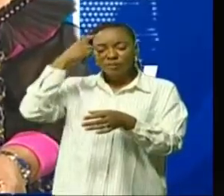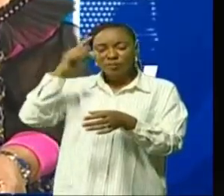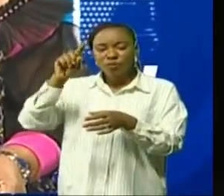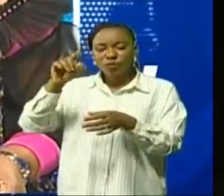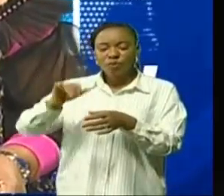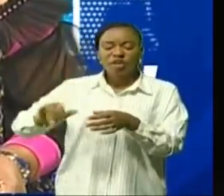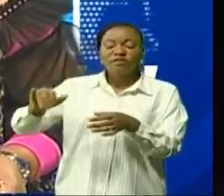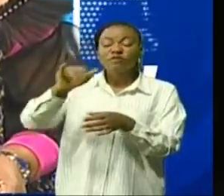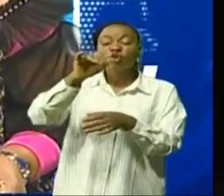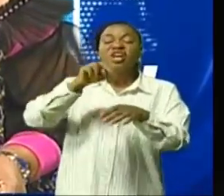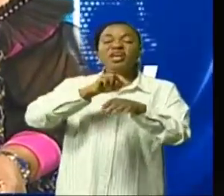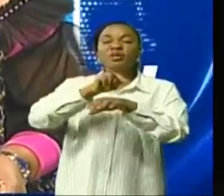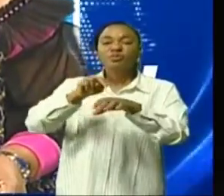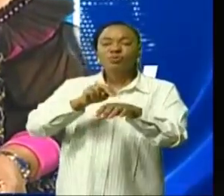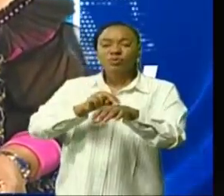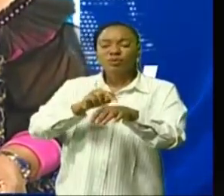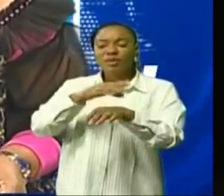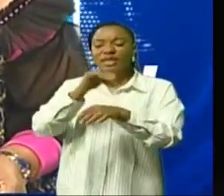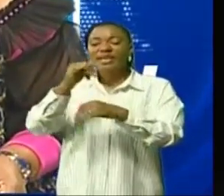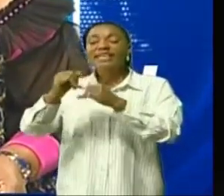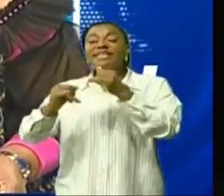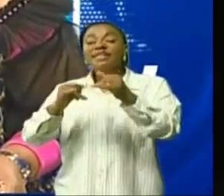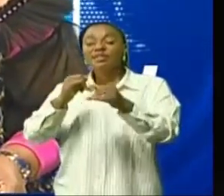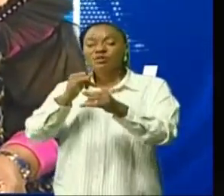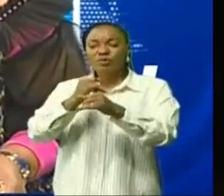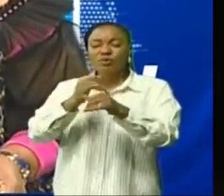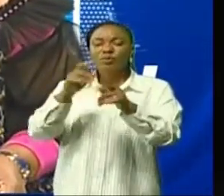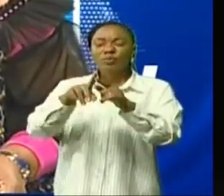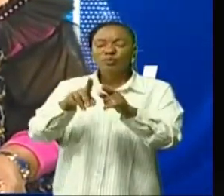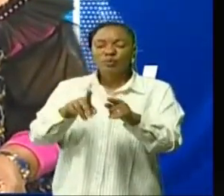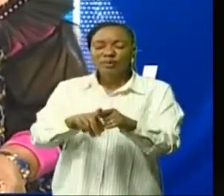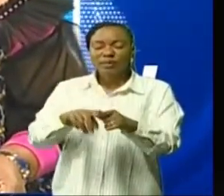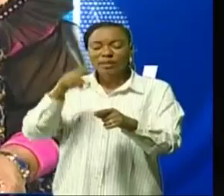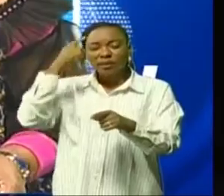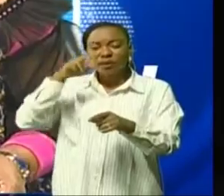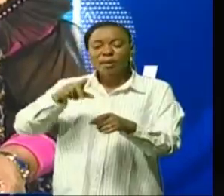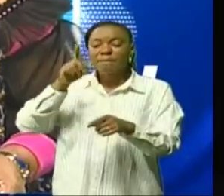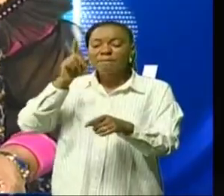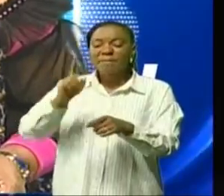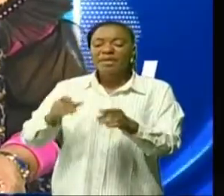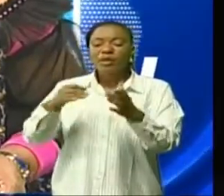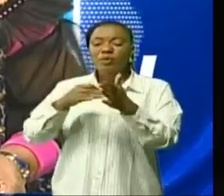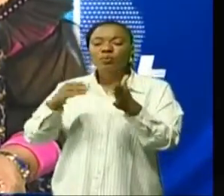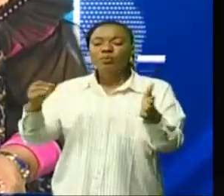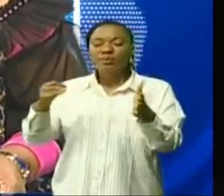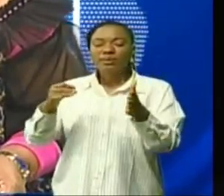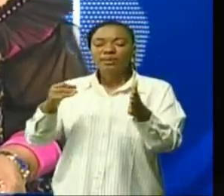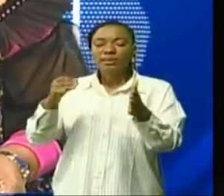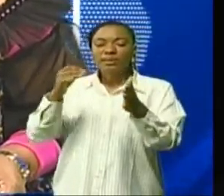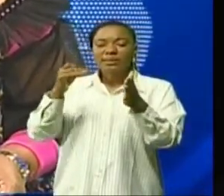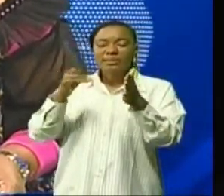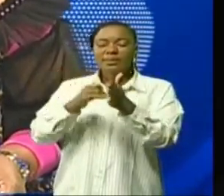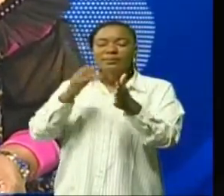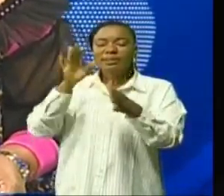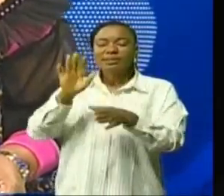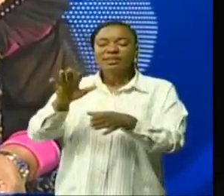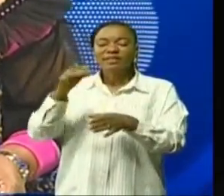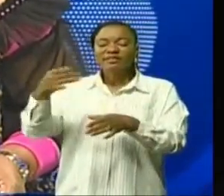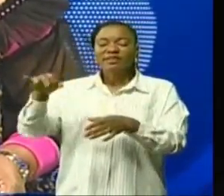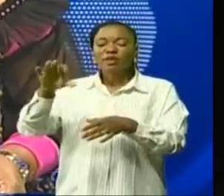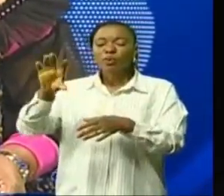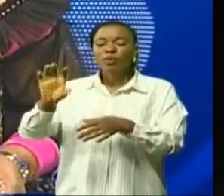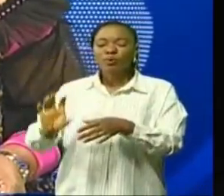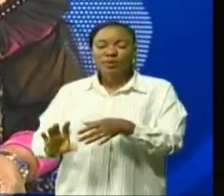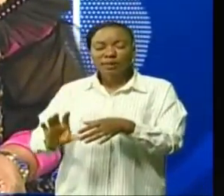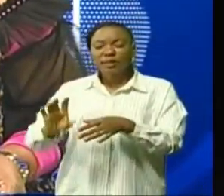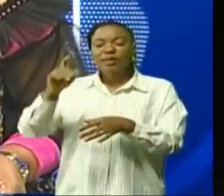vols nationaux et les vols internationaux. Pour le vol national, 1.875 francs. Congolais, le litre. Pour